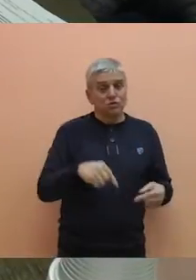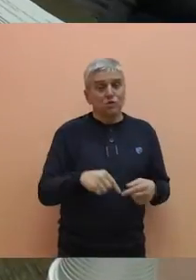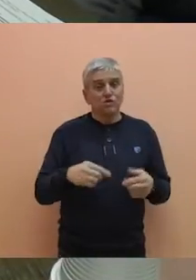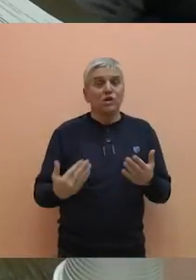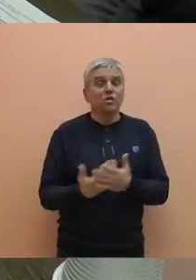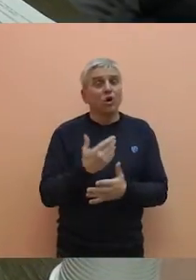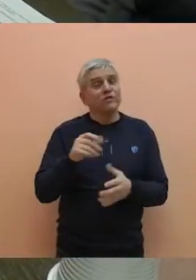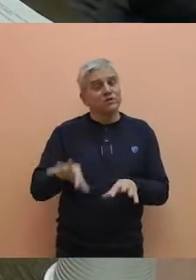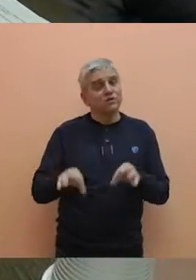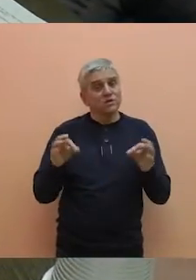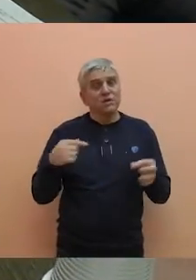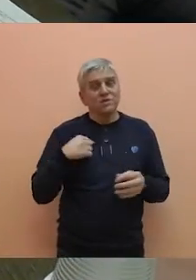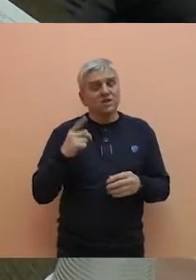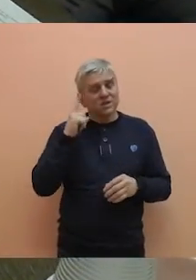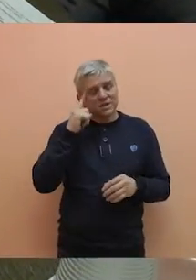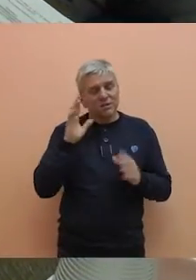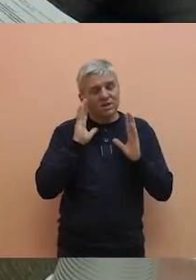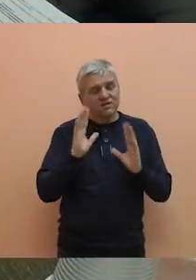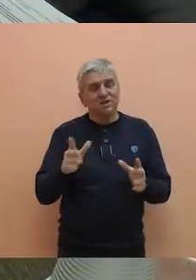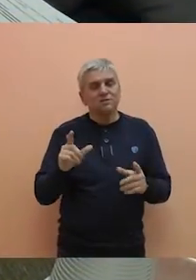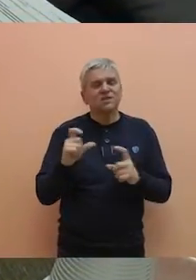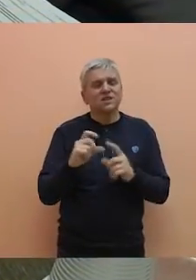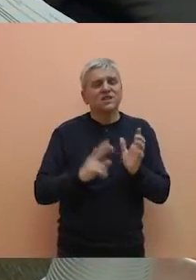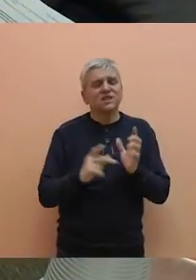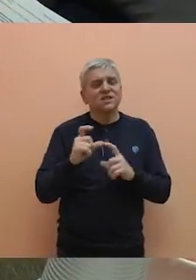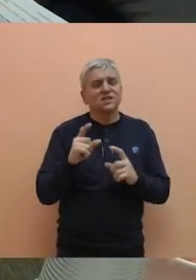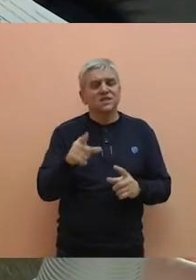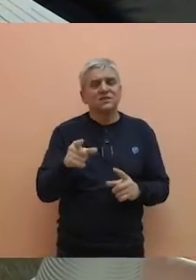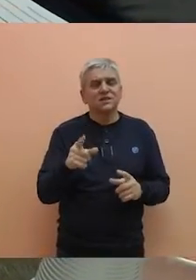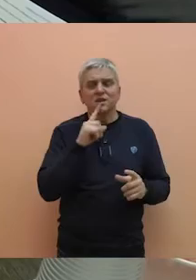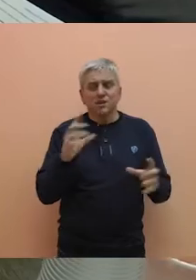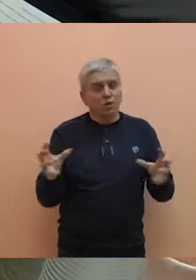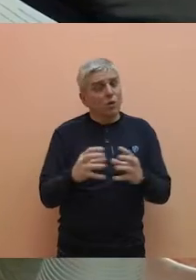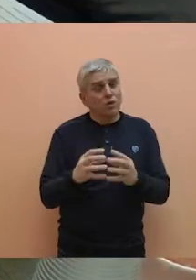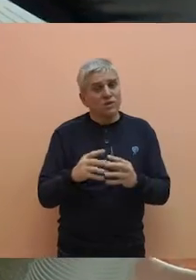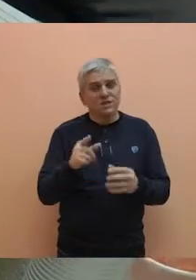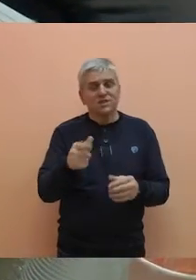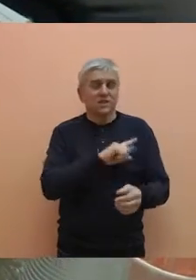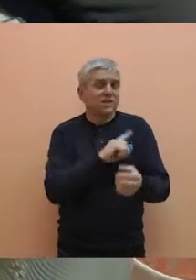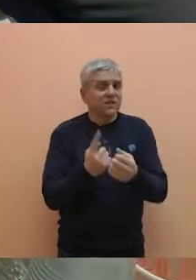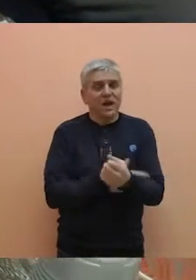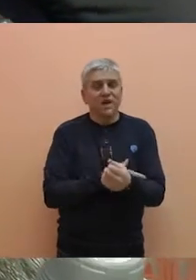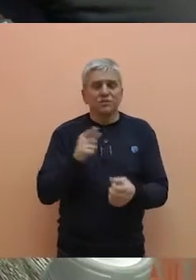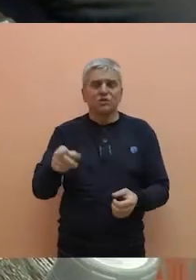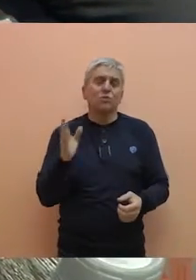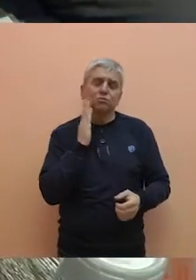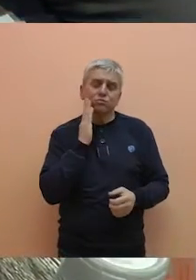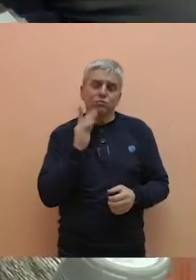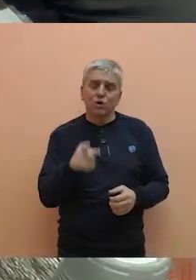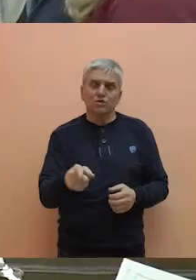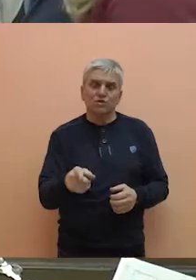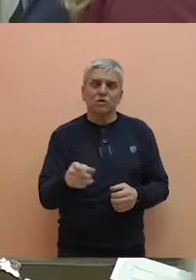ljudi su zainteresovani i mi smo svesni činjenice da je Srpska napredna stranka svojim kolicom partnerima trenutno najjača, mi to